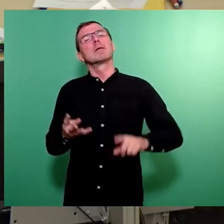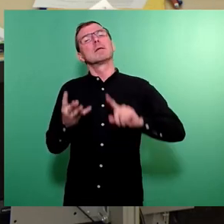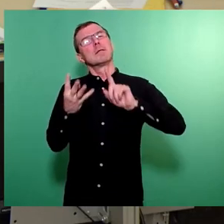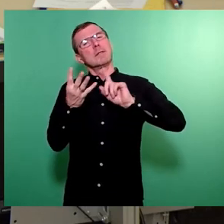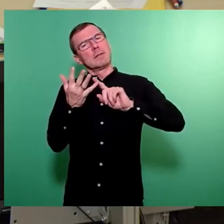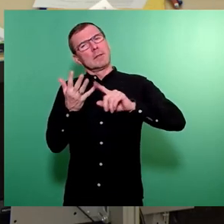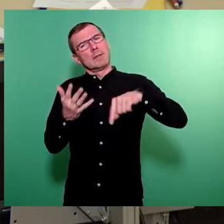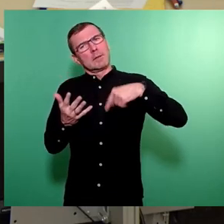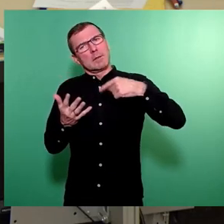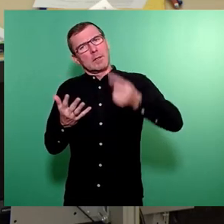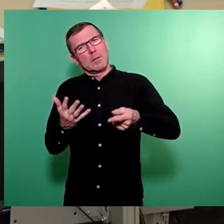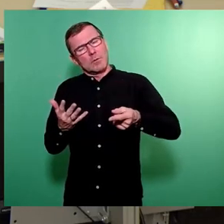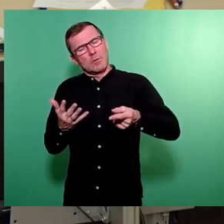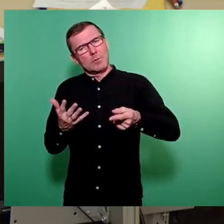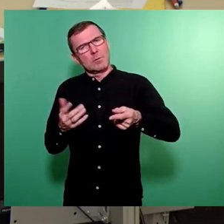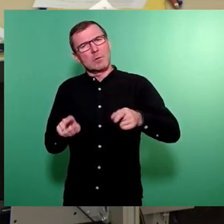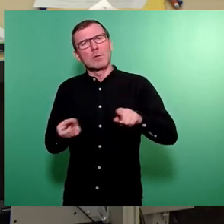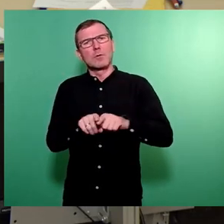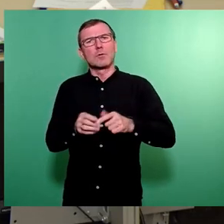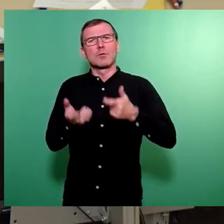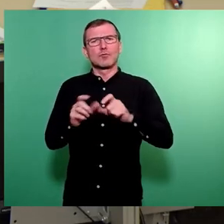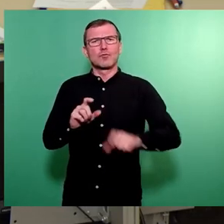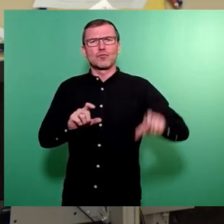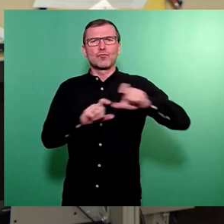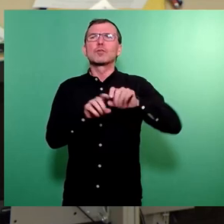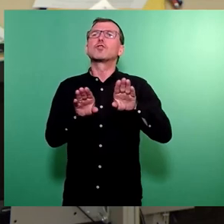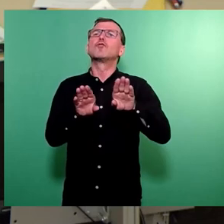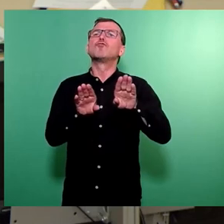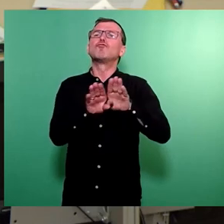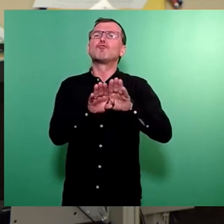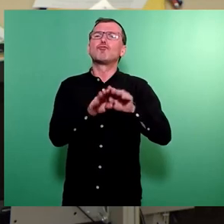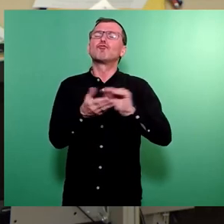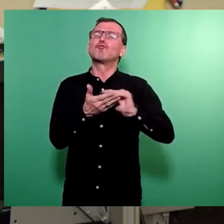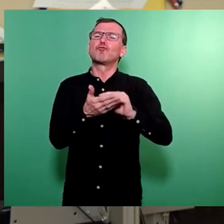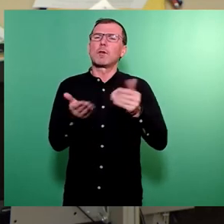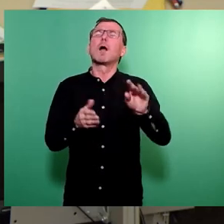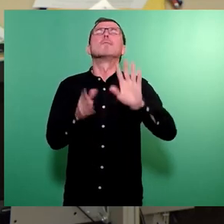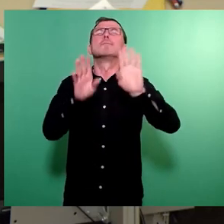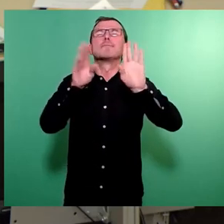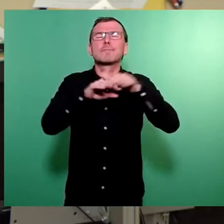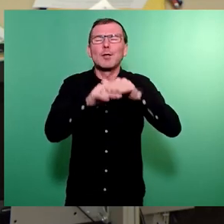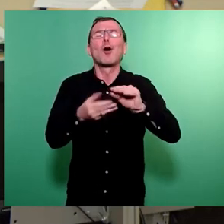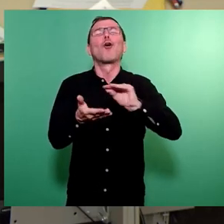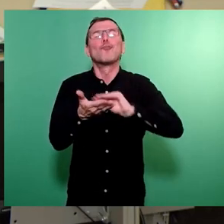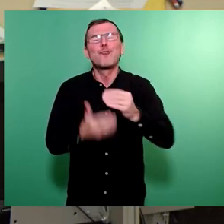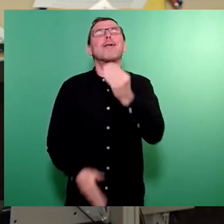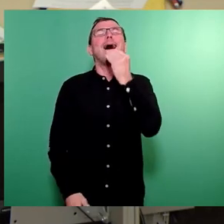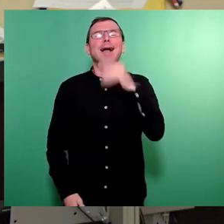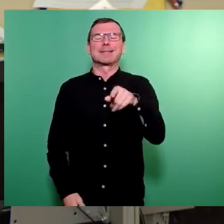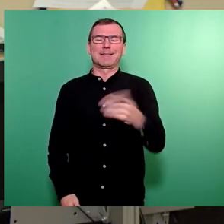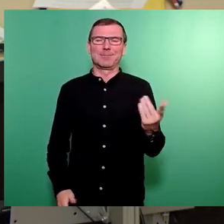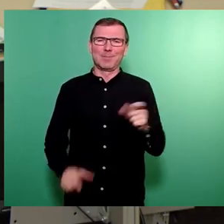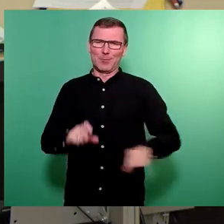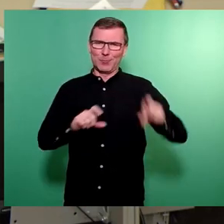Auch der Zuschuss für das Schulwesen, Schulwesen, Entschuldigung, der Zuschuss für das Schulessen